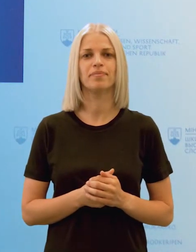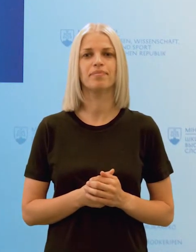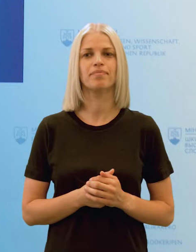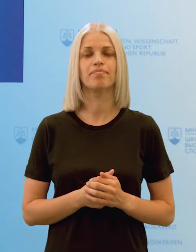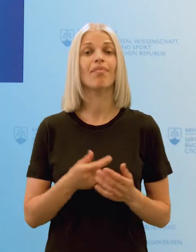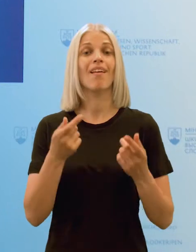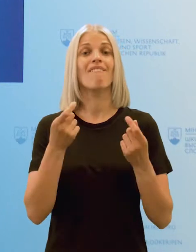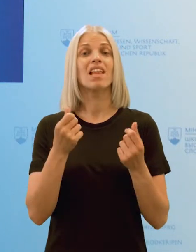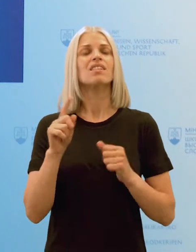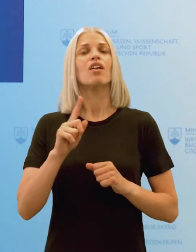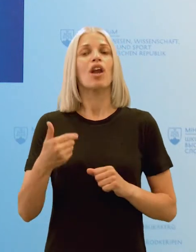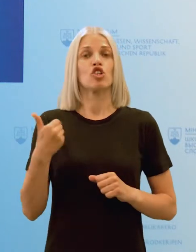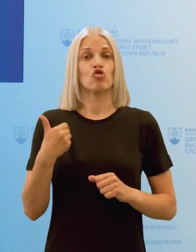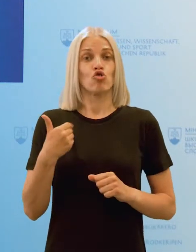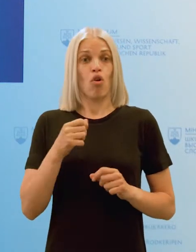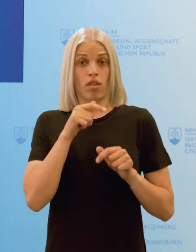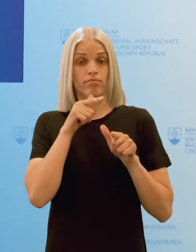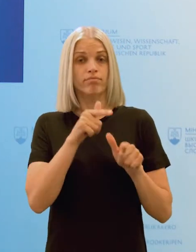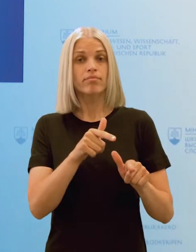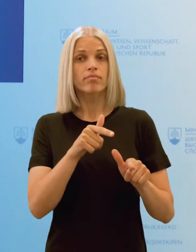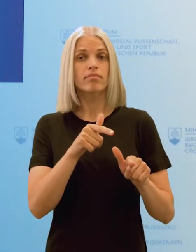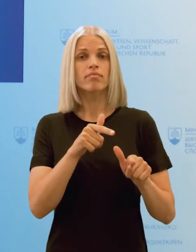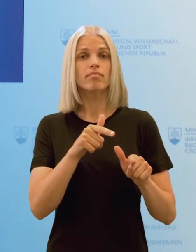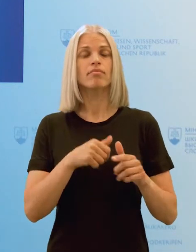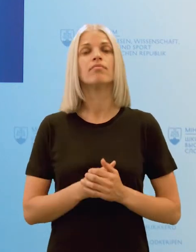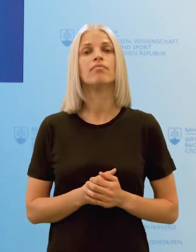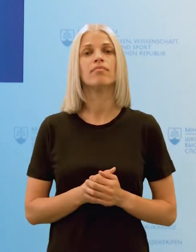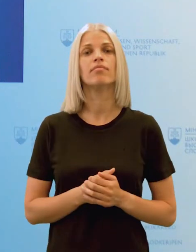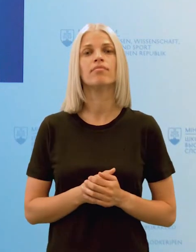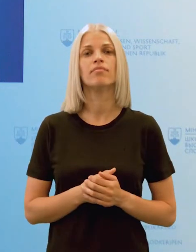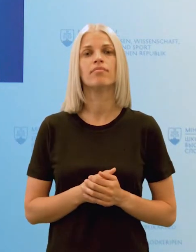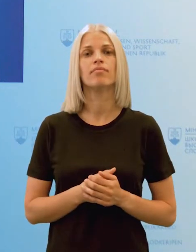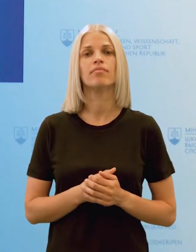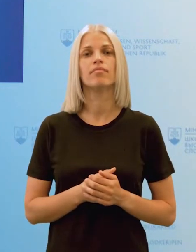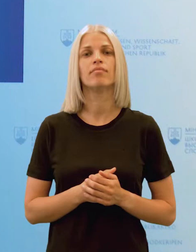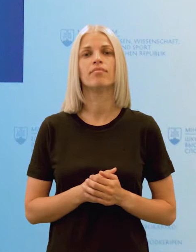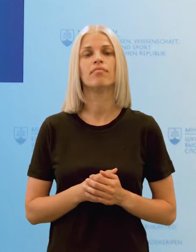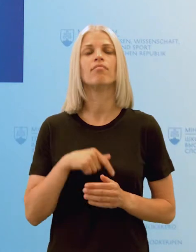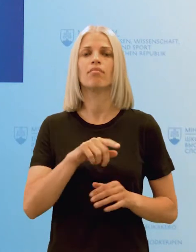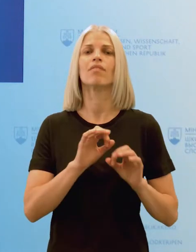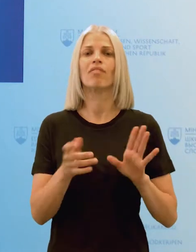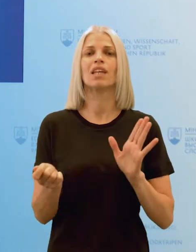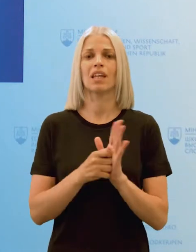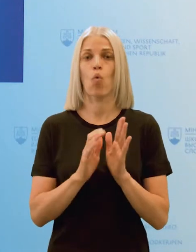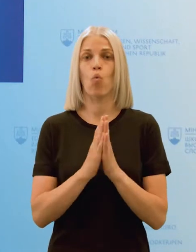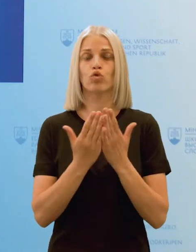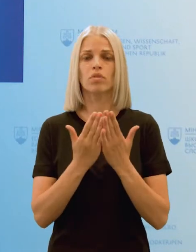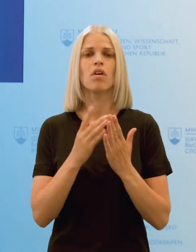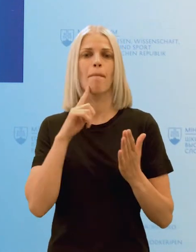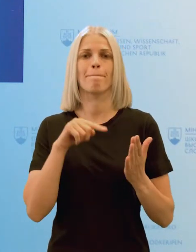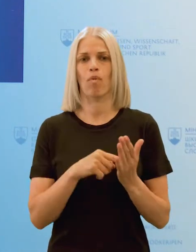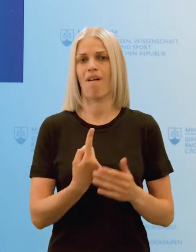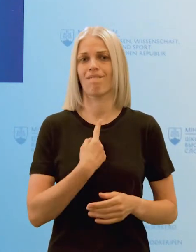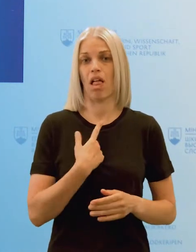Financie, ktoré školy dostanú, si zakupia učebnice podľa